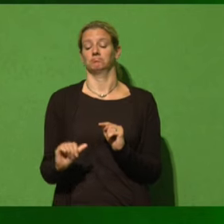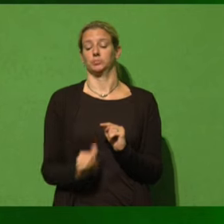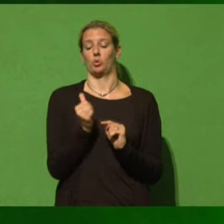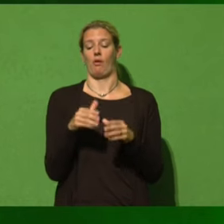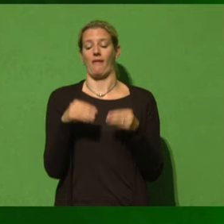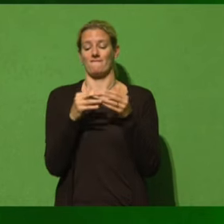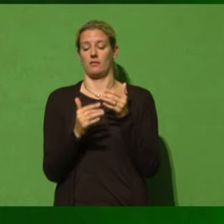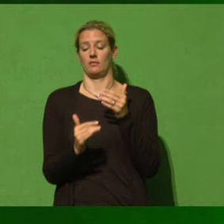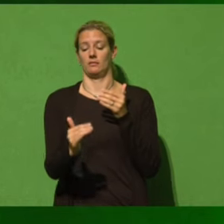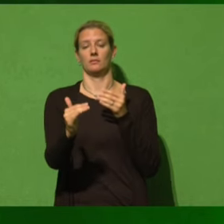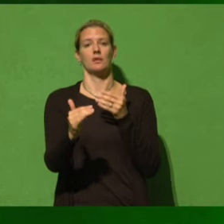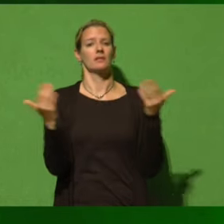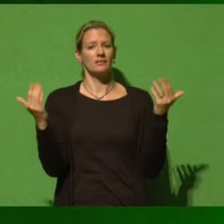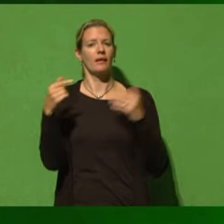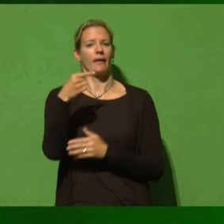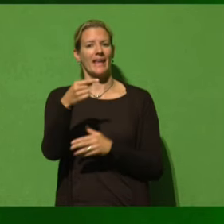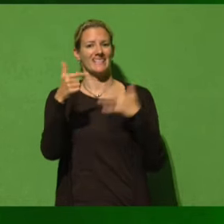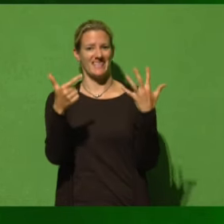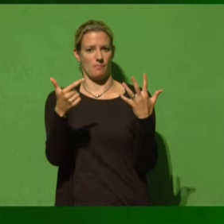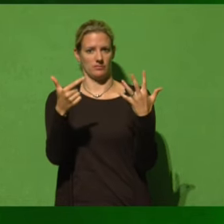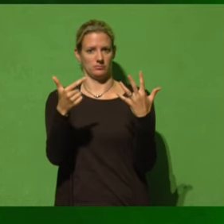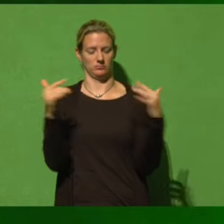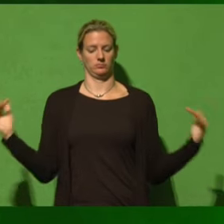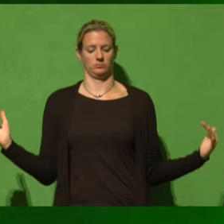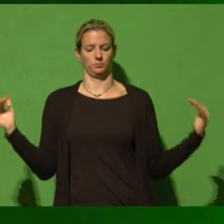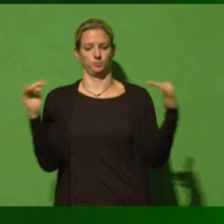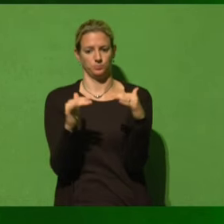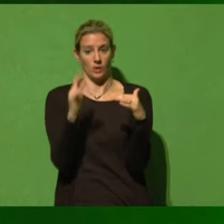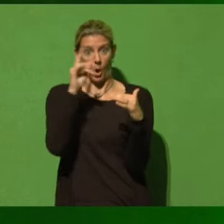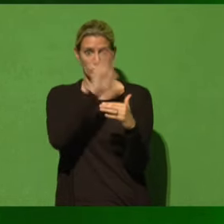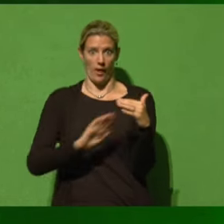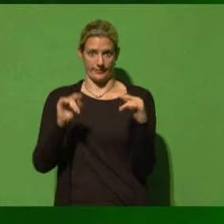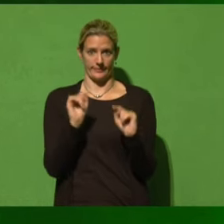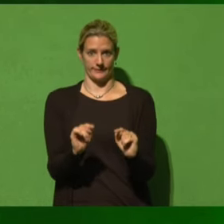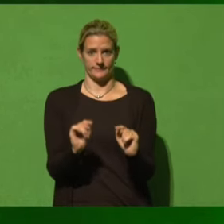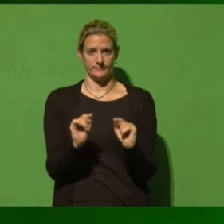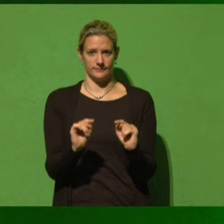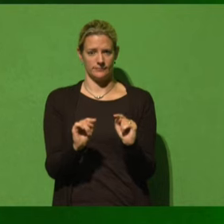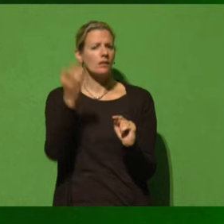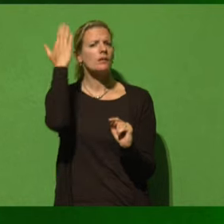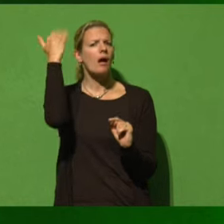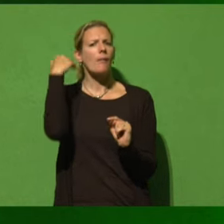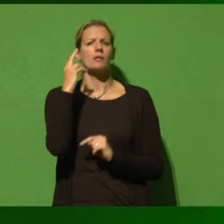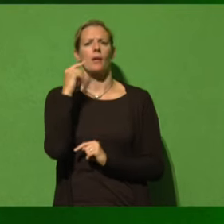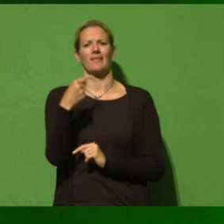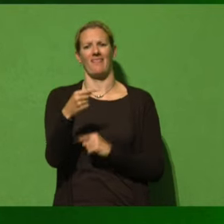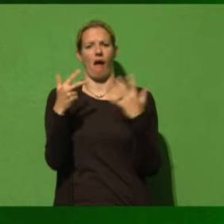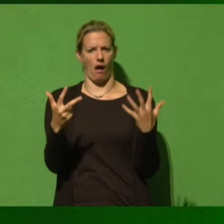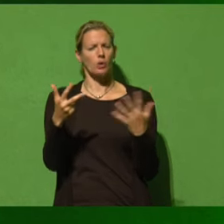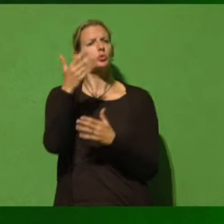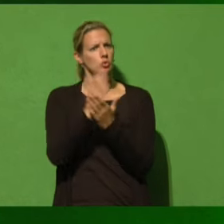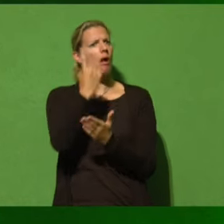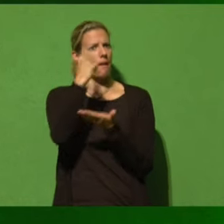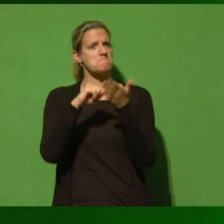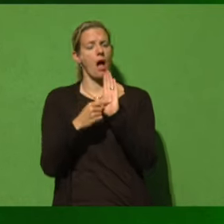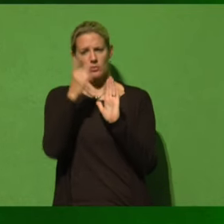Nämlich da ist man wieder G7-Gipfel in Deutschland. G7-Gipfel, beziehungsweise damals hieß ja noch G8-Gipfel, gab es schon mal in Deutschland,